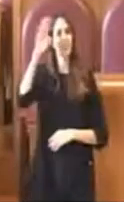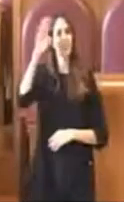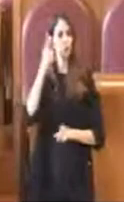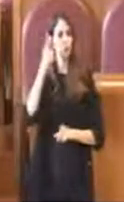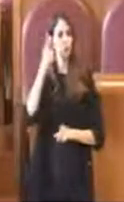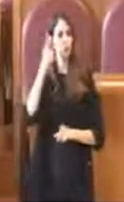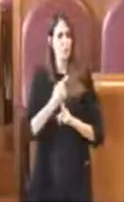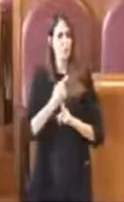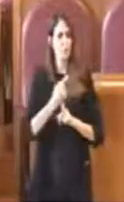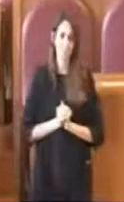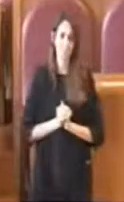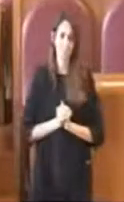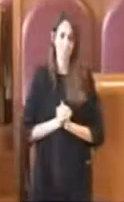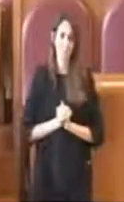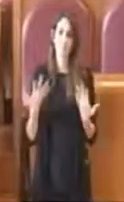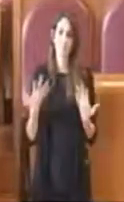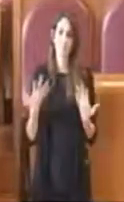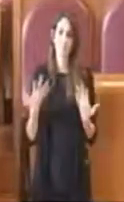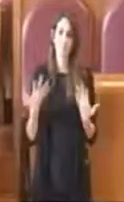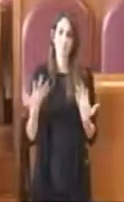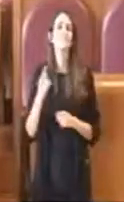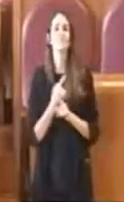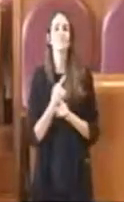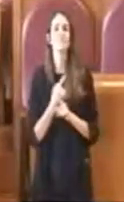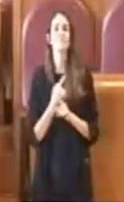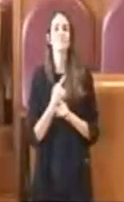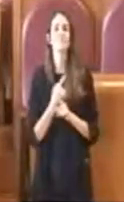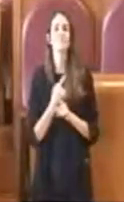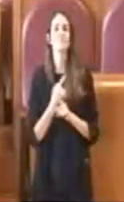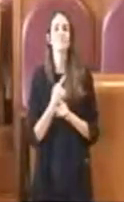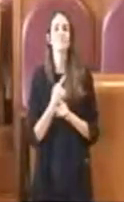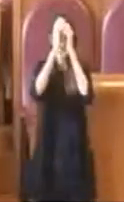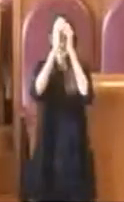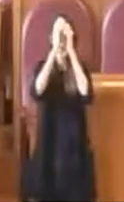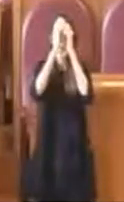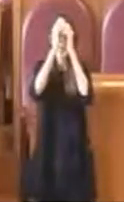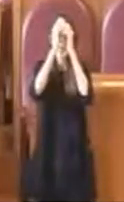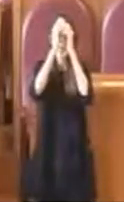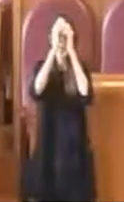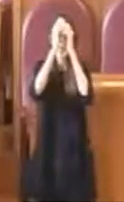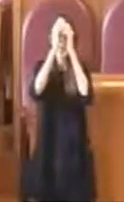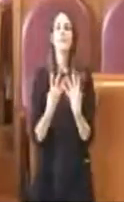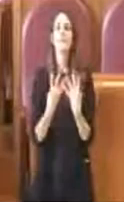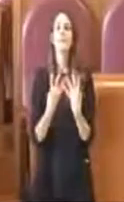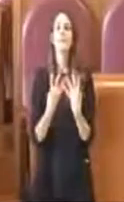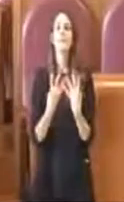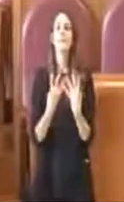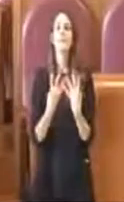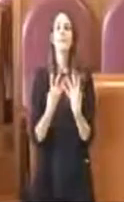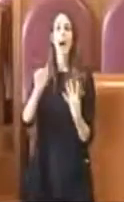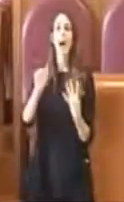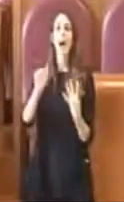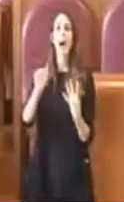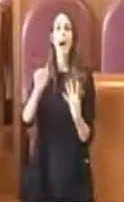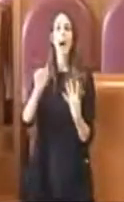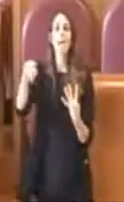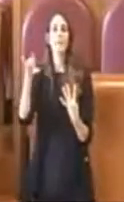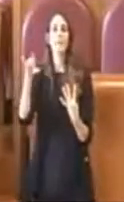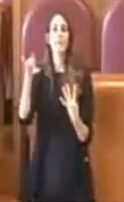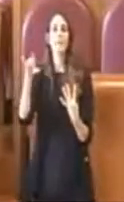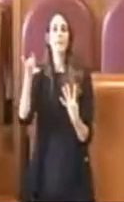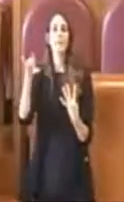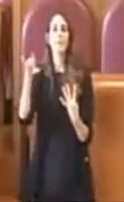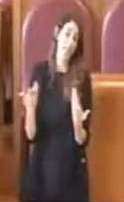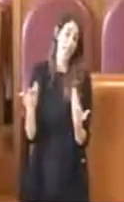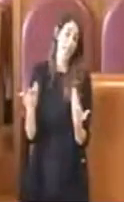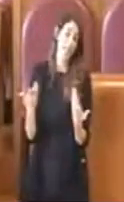anche chiaramente ipotizzare eventuali operazioni a Villa Panfili per i futuri stati generali, insomma